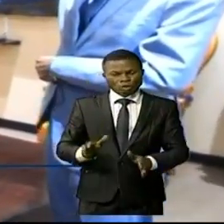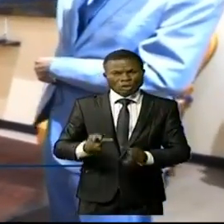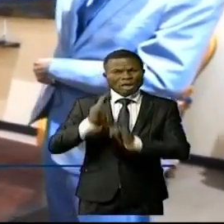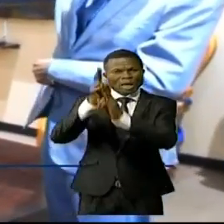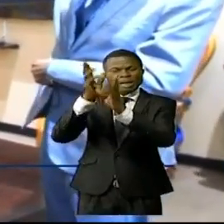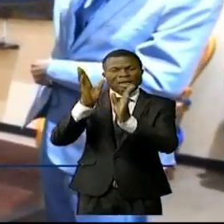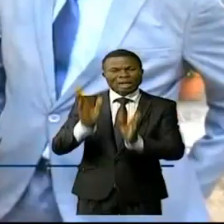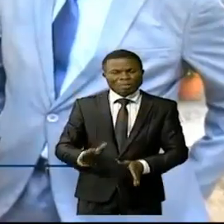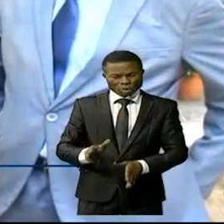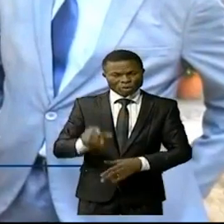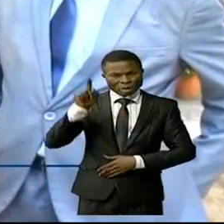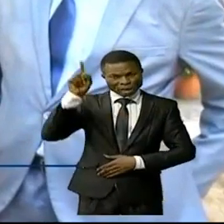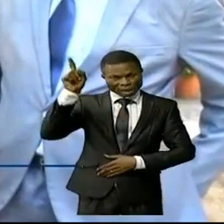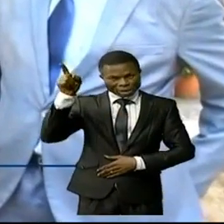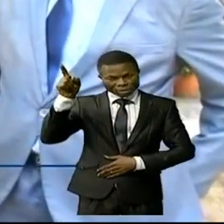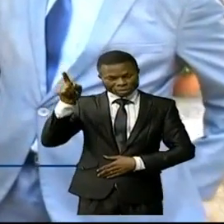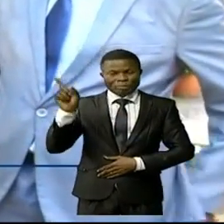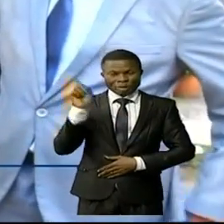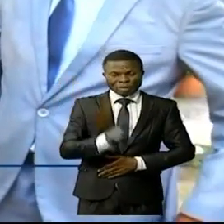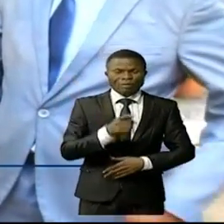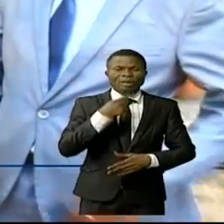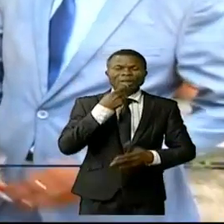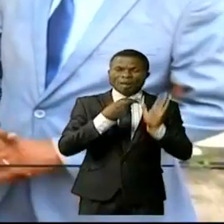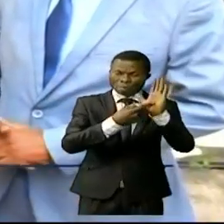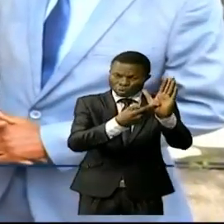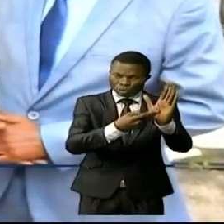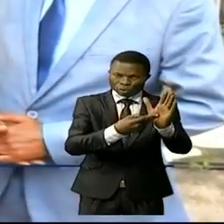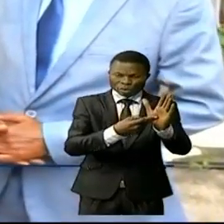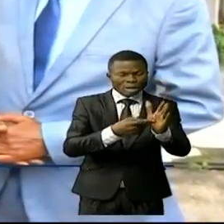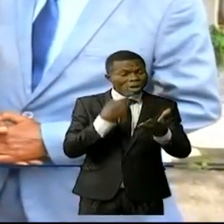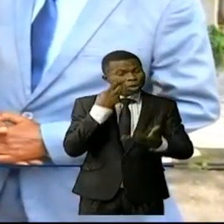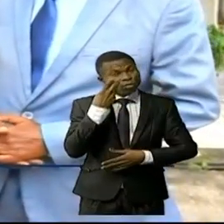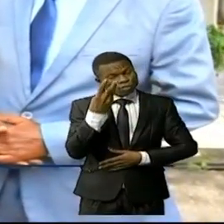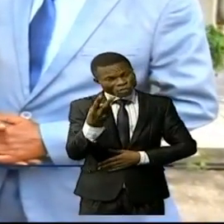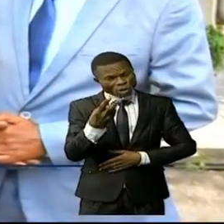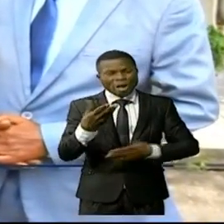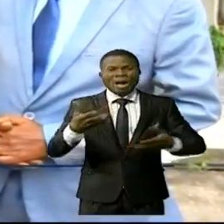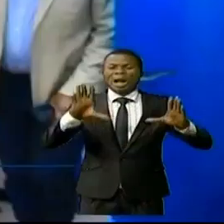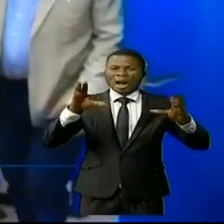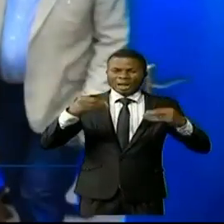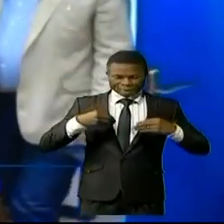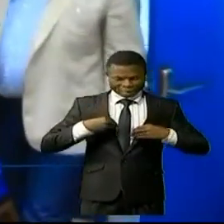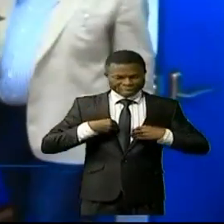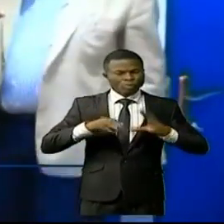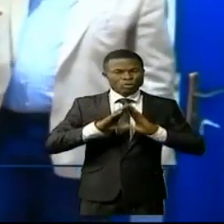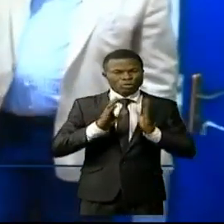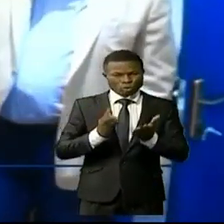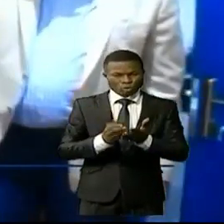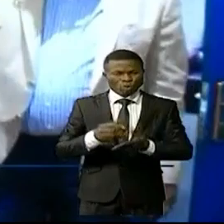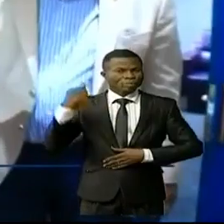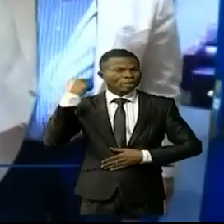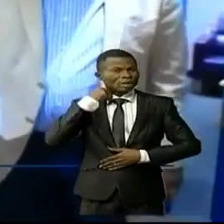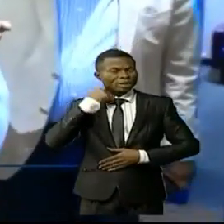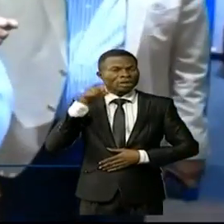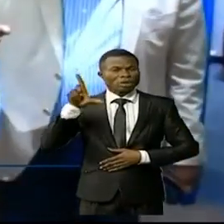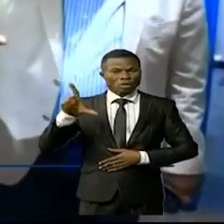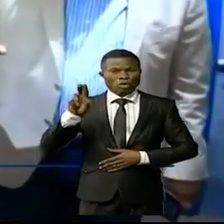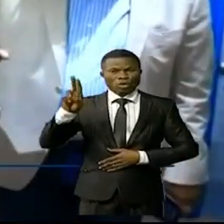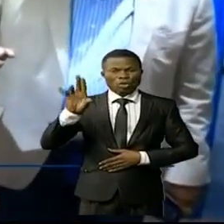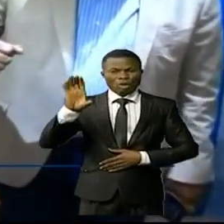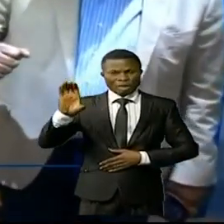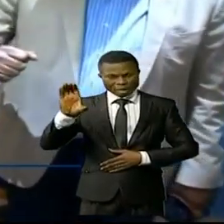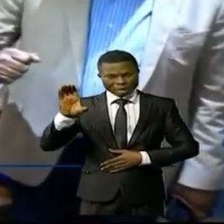Alors, je suis venu d'abord présenter pour qu'il puisse apprécier. Alors, il a apprécié. Le docteur Luc Kamanga, le